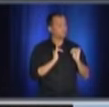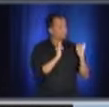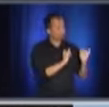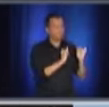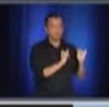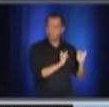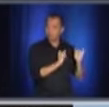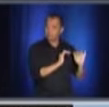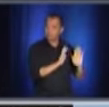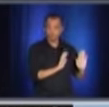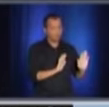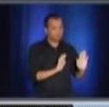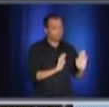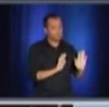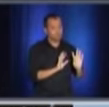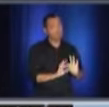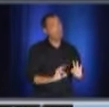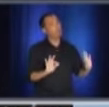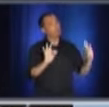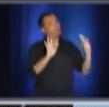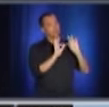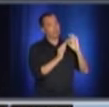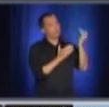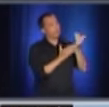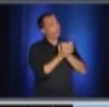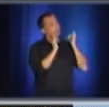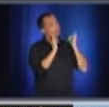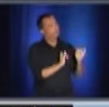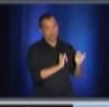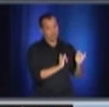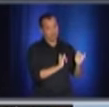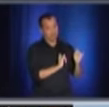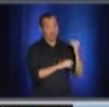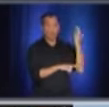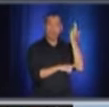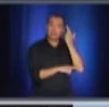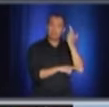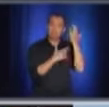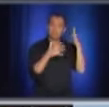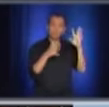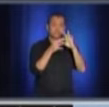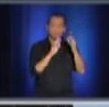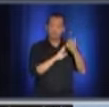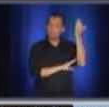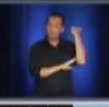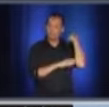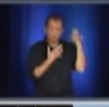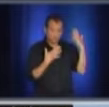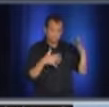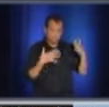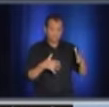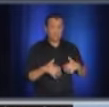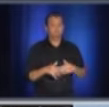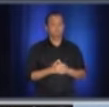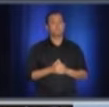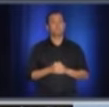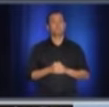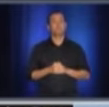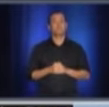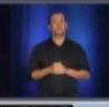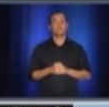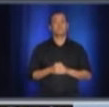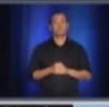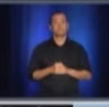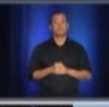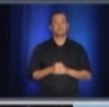faire là-dessus. C'est trop important pour les raisons qu'on a expliquées longuement. J'aimerais qu'on dise aussi